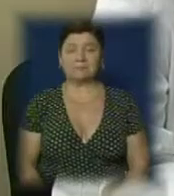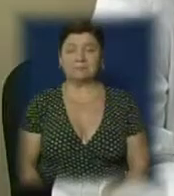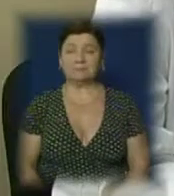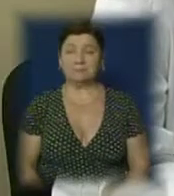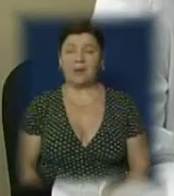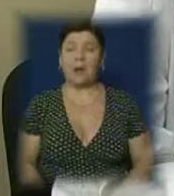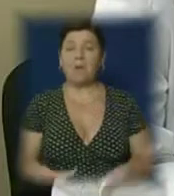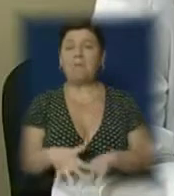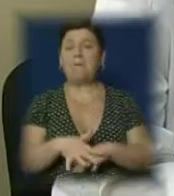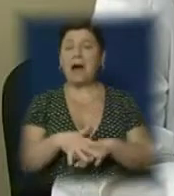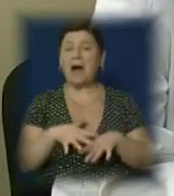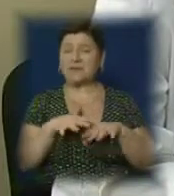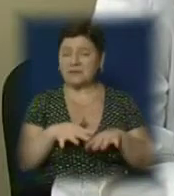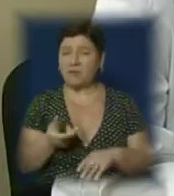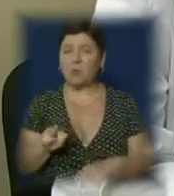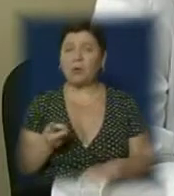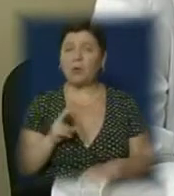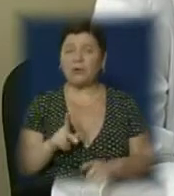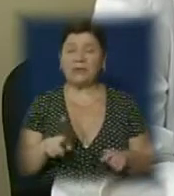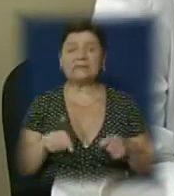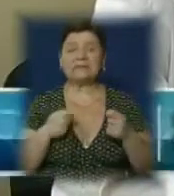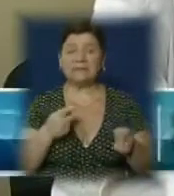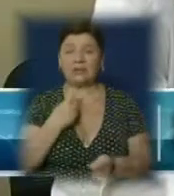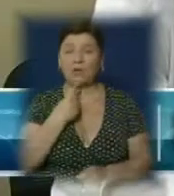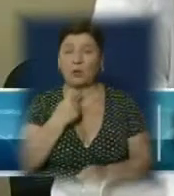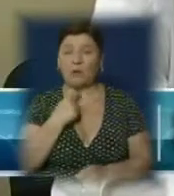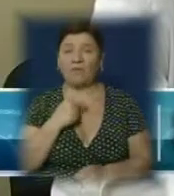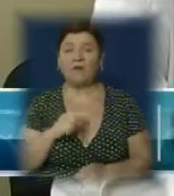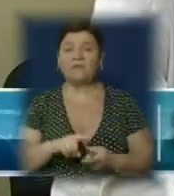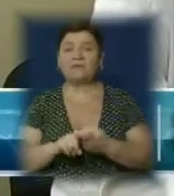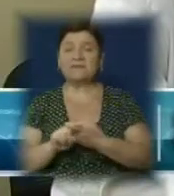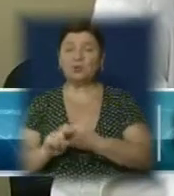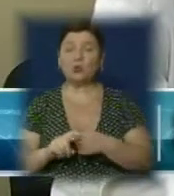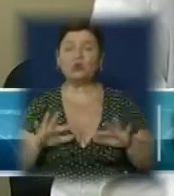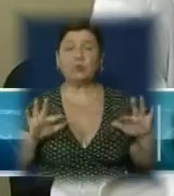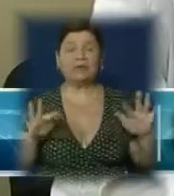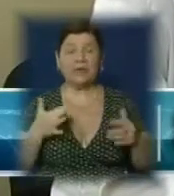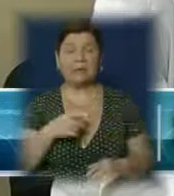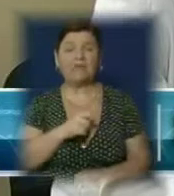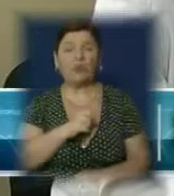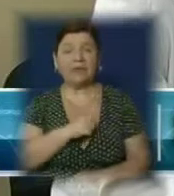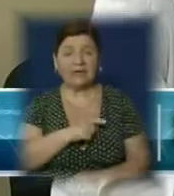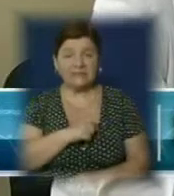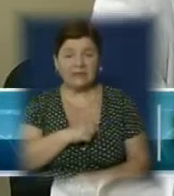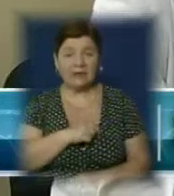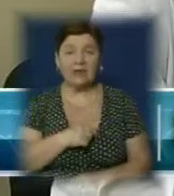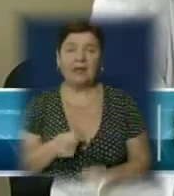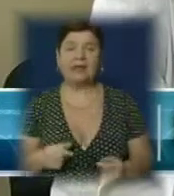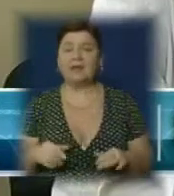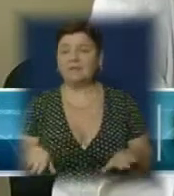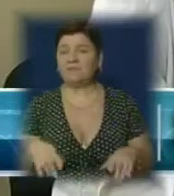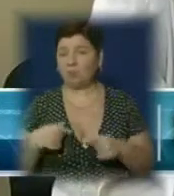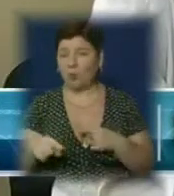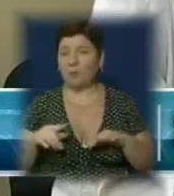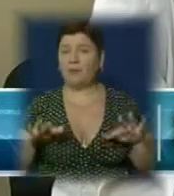Масово приходили здавати кров у зв'язку з подіями в Одесі, ну і подібними подіями.